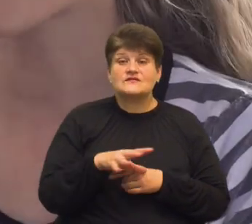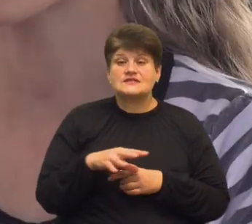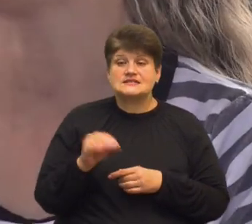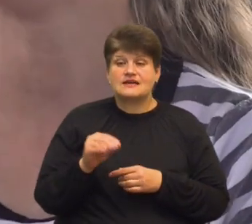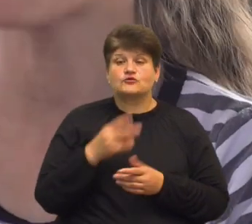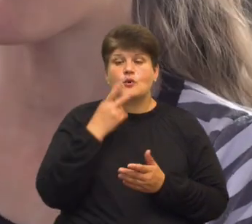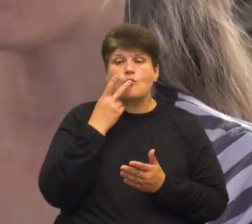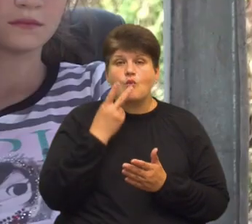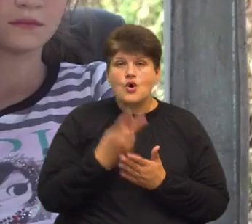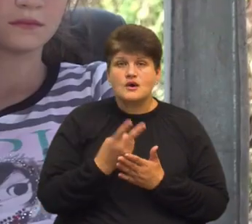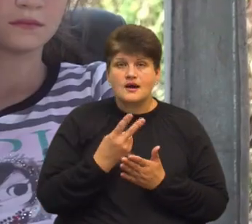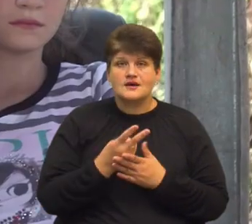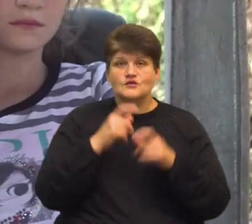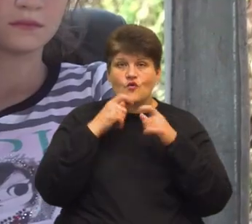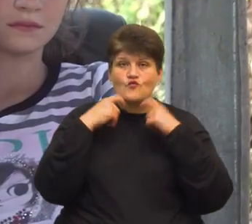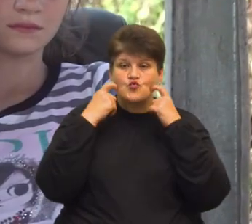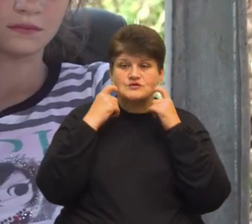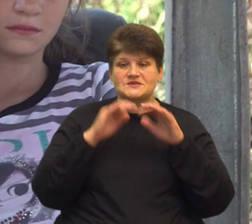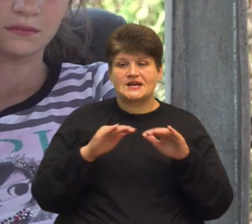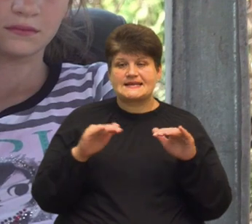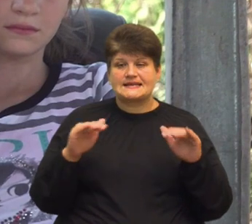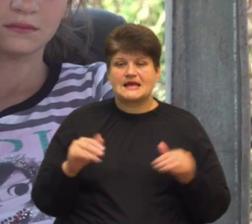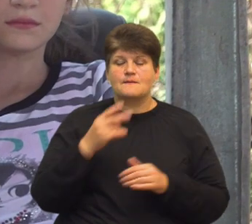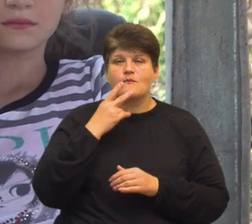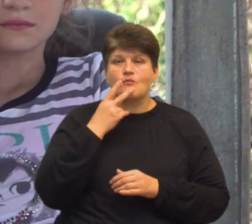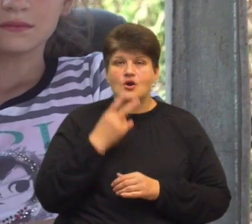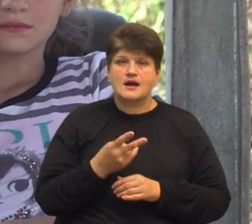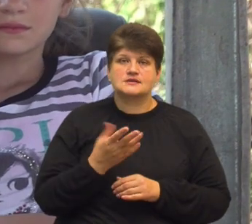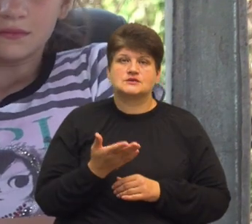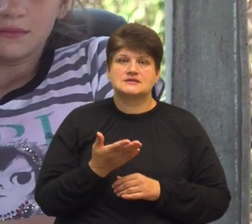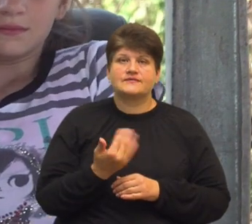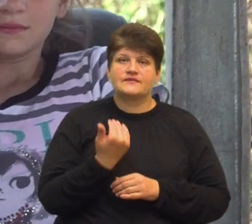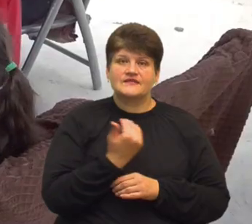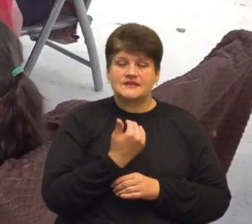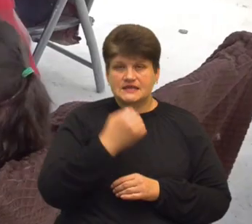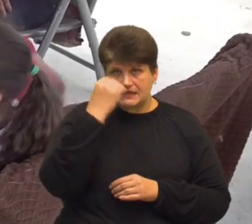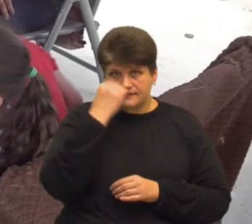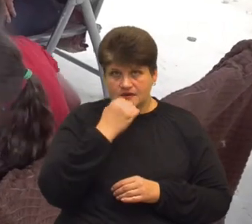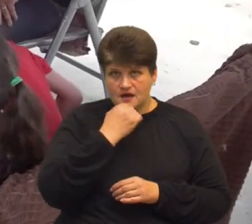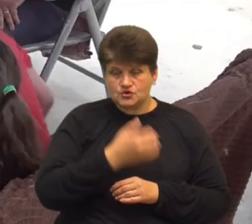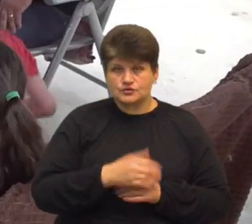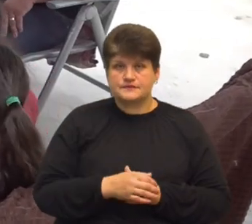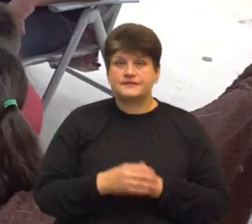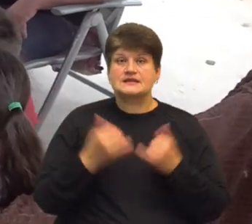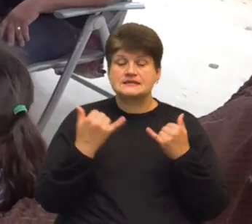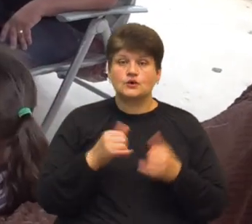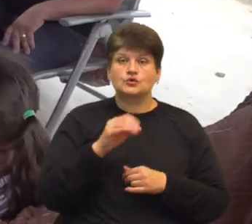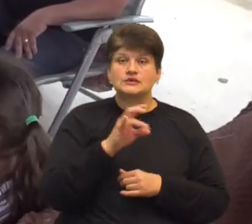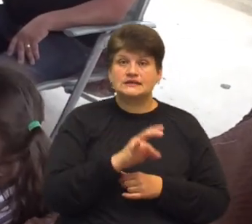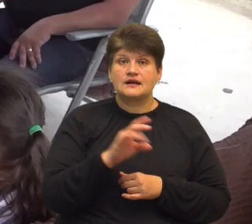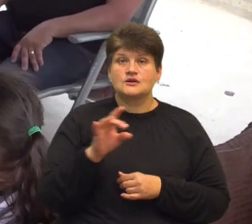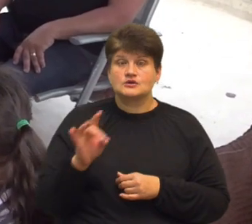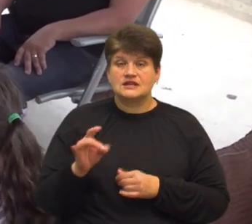показується в усмішках дітей, показується у їхній вдячності. Зараз у Наталії та Руслана